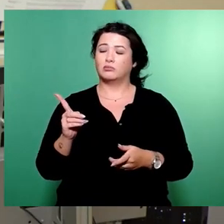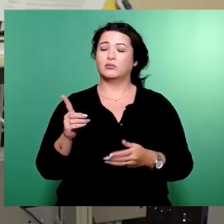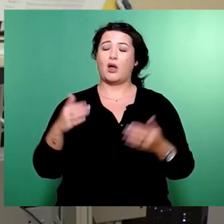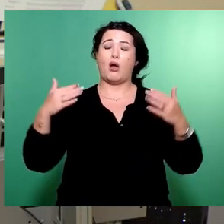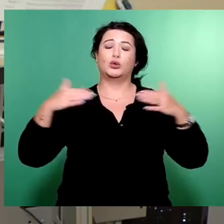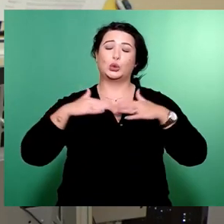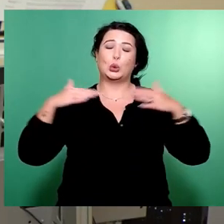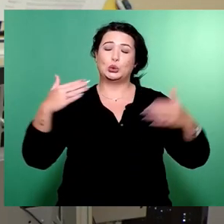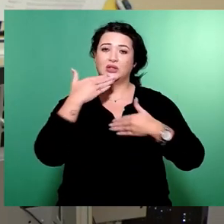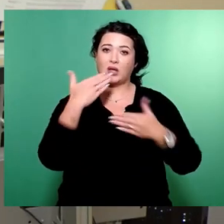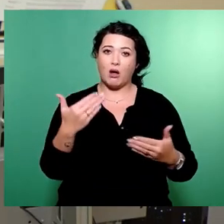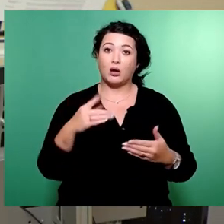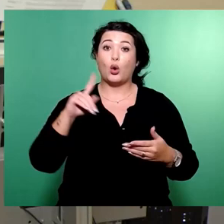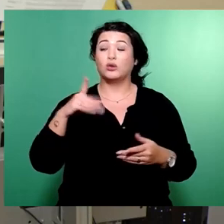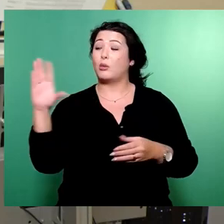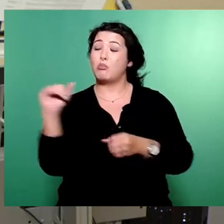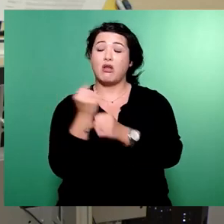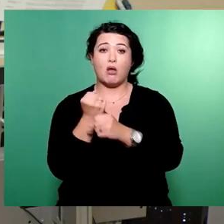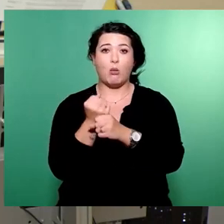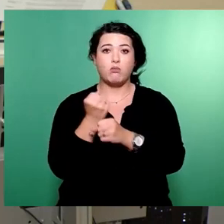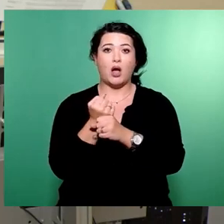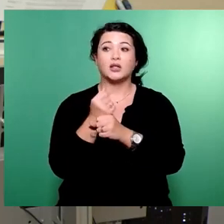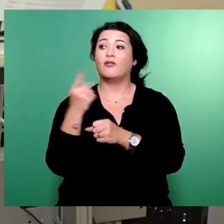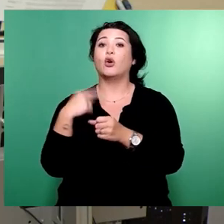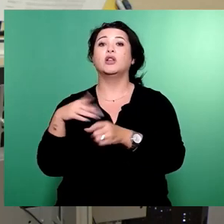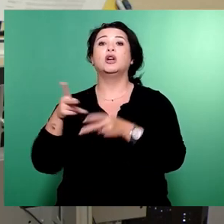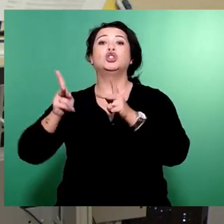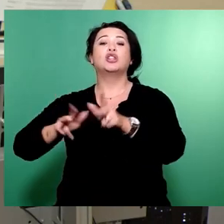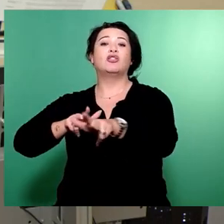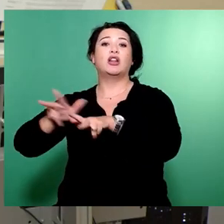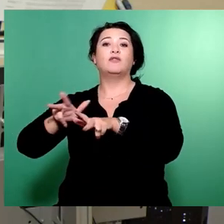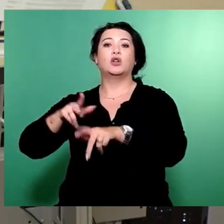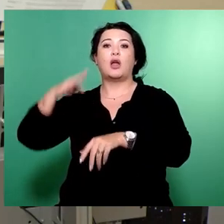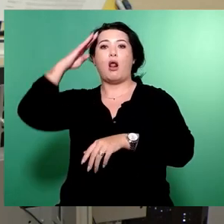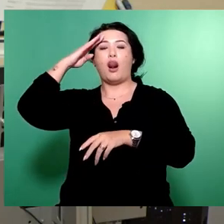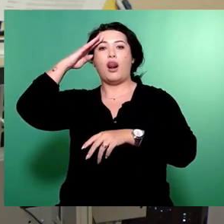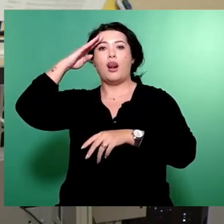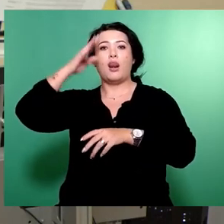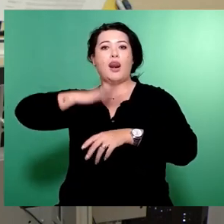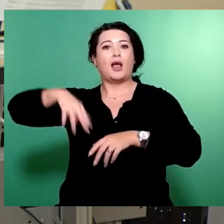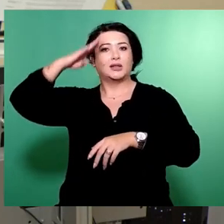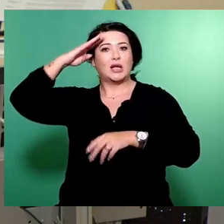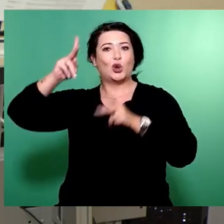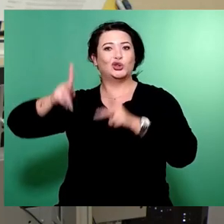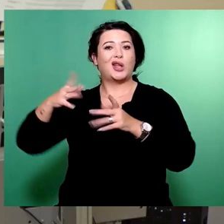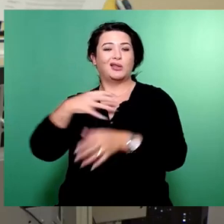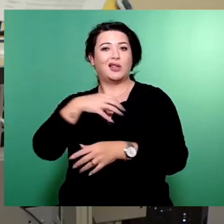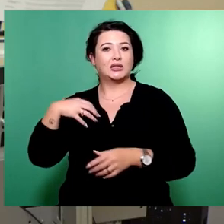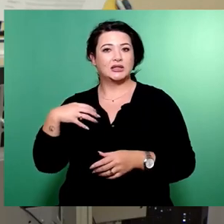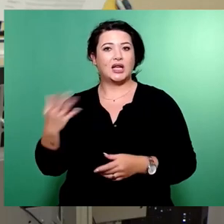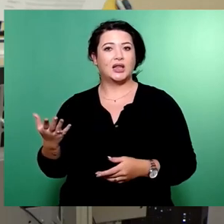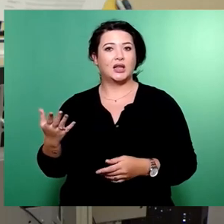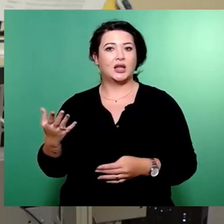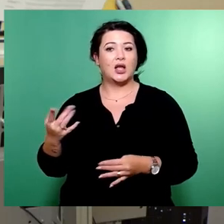Mitarbeiterinnen und Mitarbeitern der Stadtverwaltung der Landeshauptstadt Dresden, die an der Erarbeitung dieses